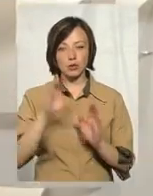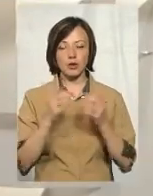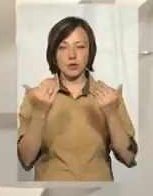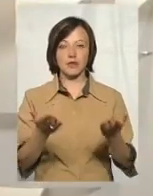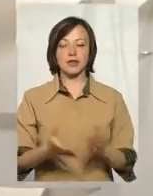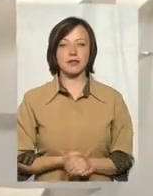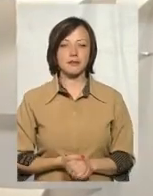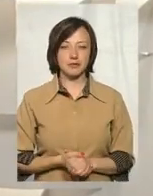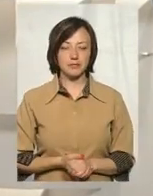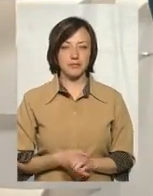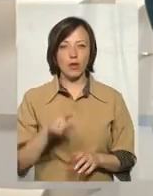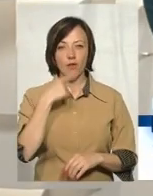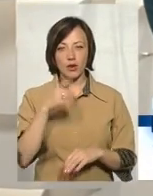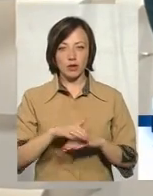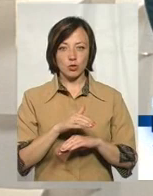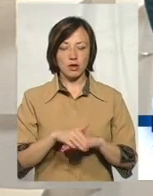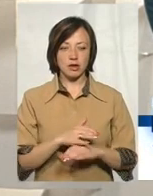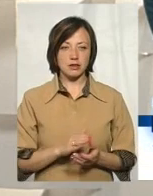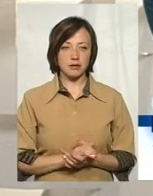є ще один дзвінок, слухаємо вас, горій, будь ласка.